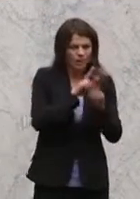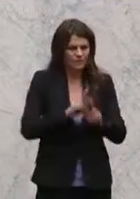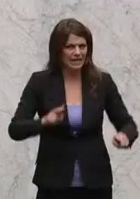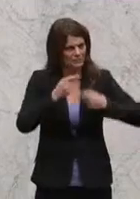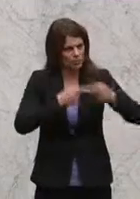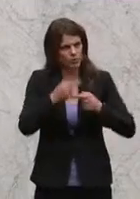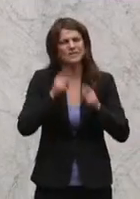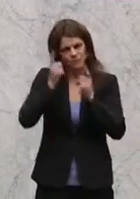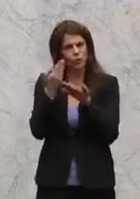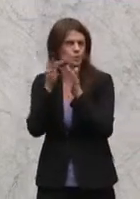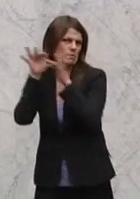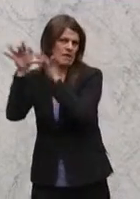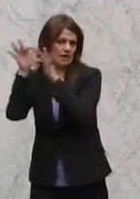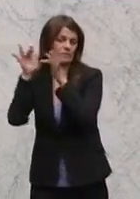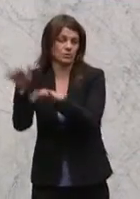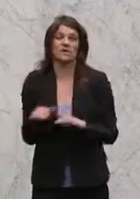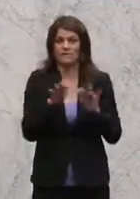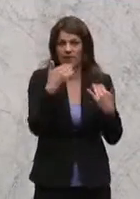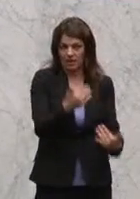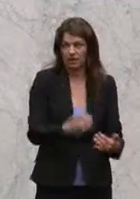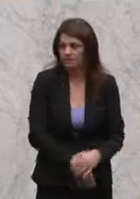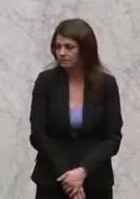hingewirkt werden. Danke sehr.